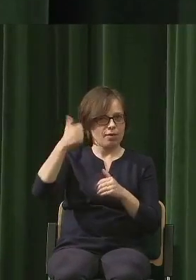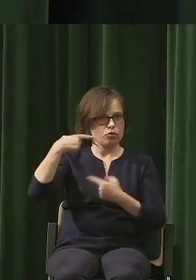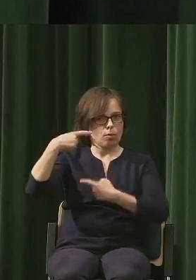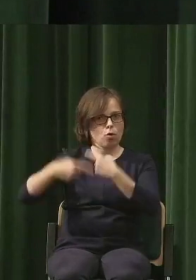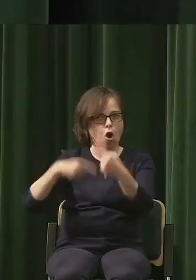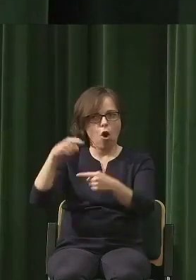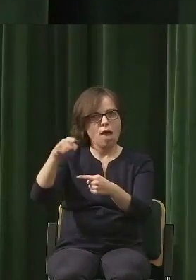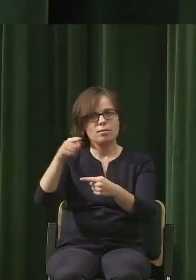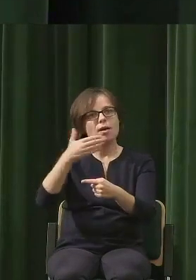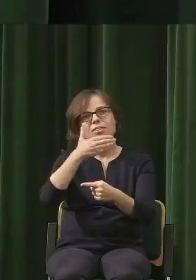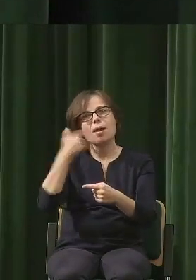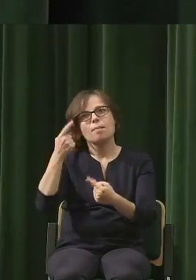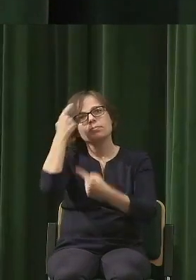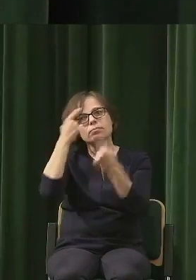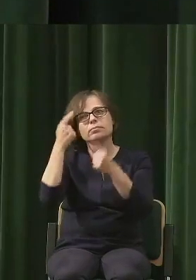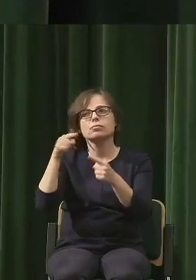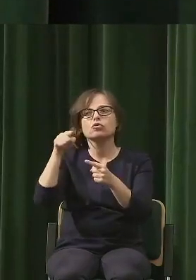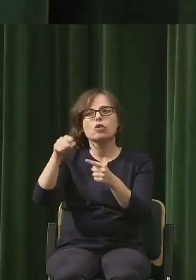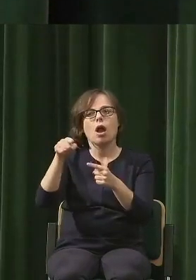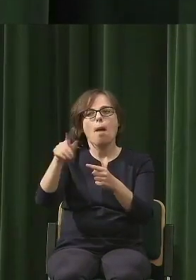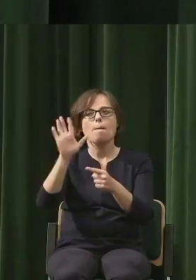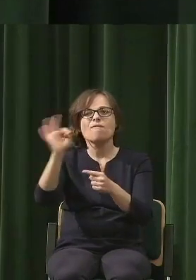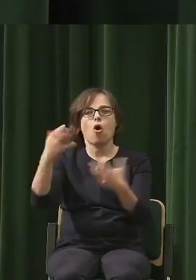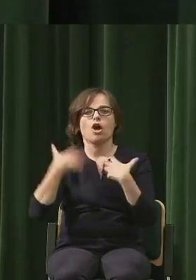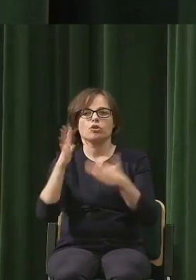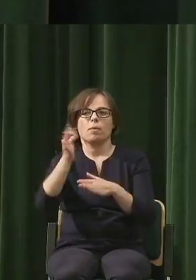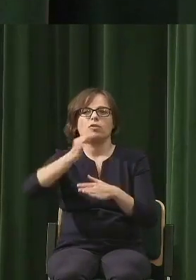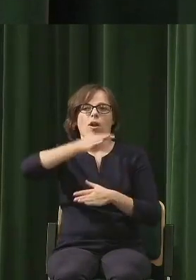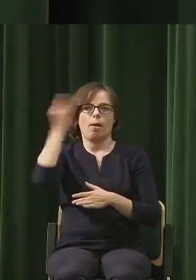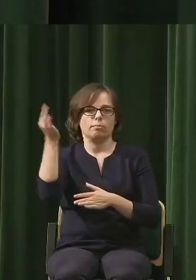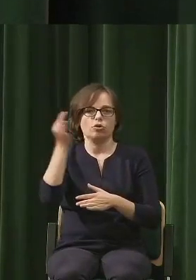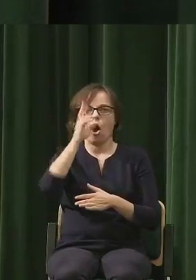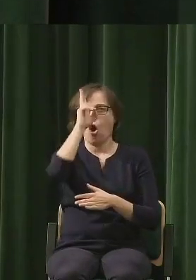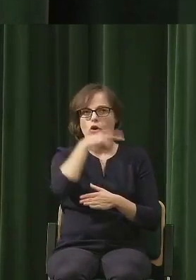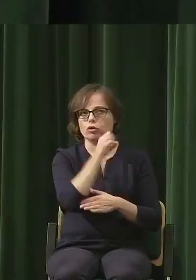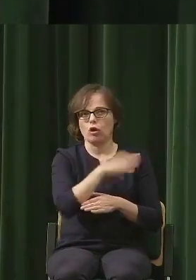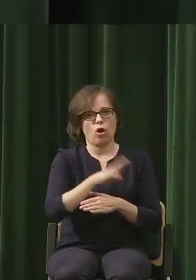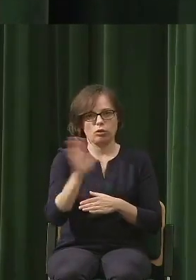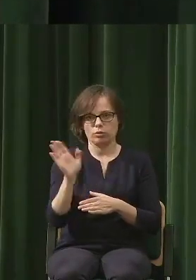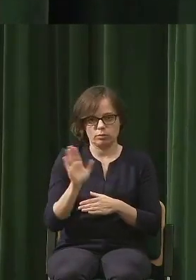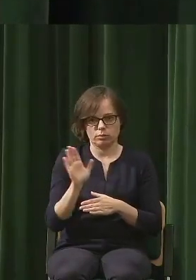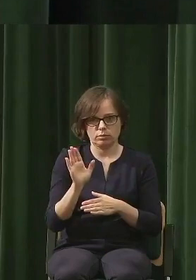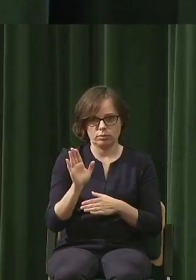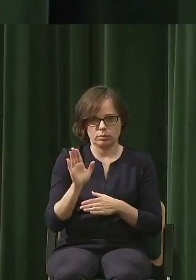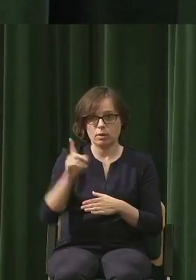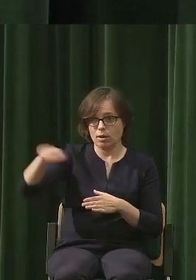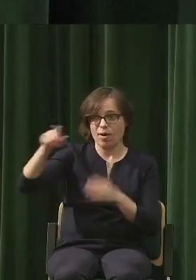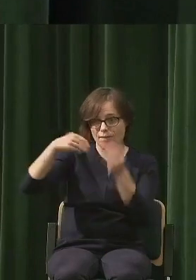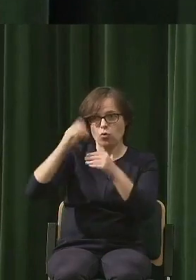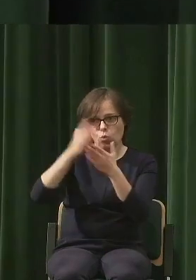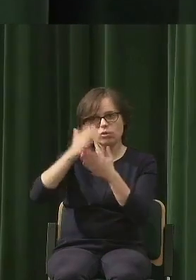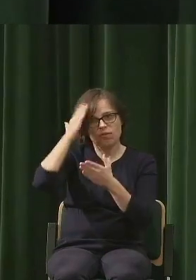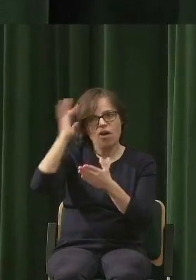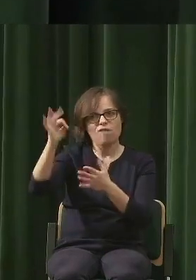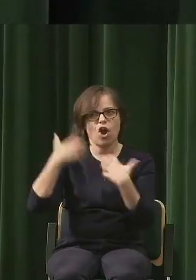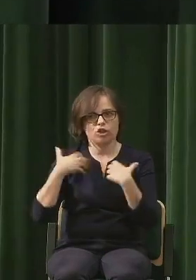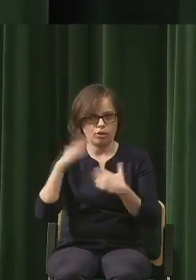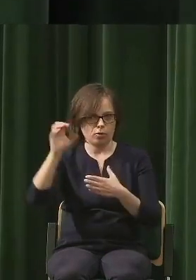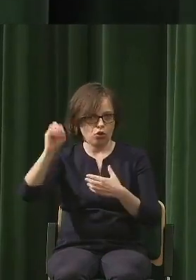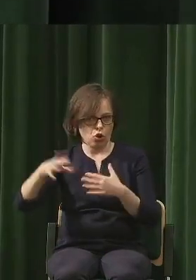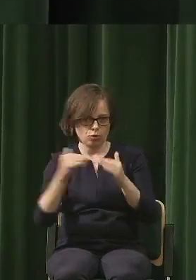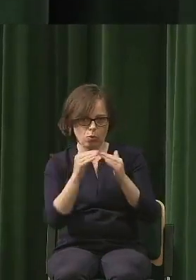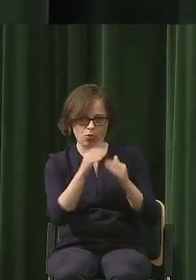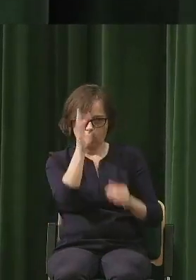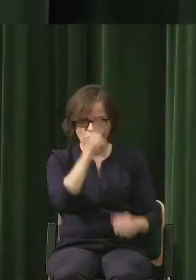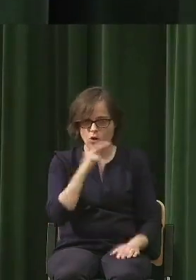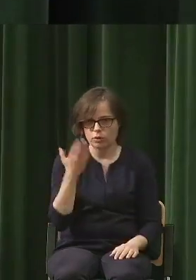będzie żyło lepiej niż ich rodzice, a znaczna część ma tego już świadomość. Znaczy pan z młodszymi takimi dziećmi,